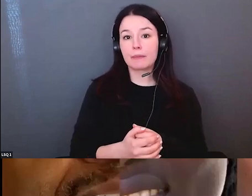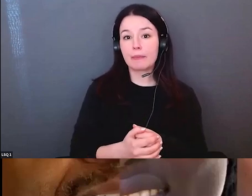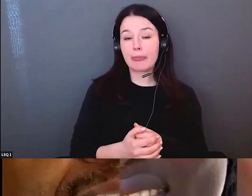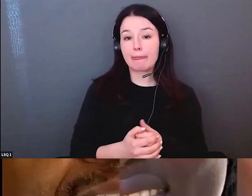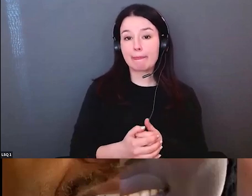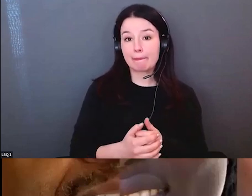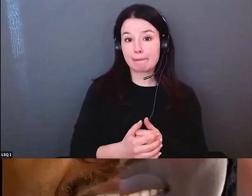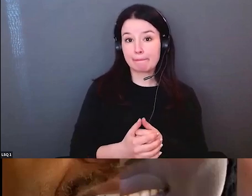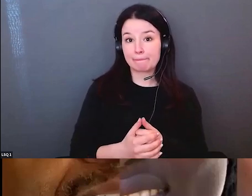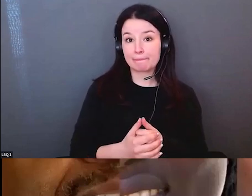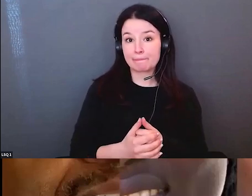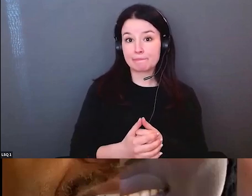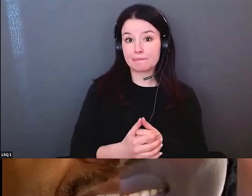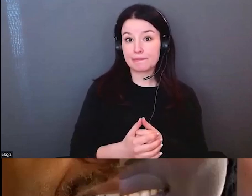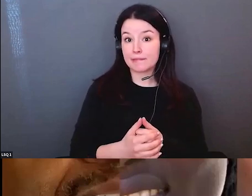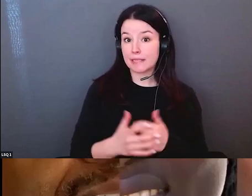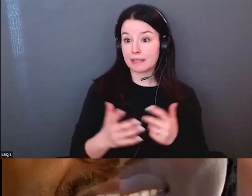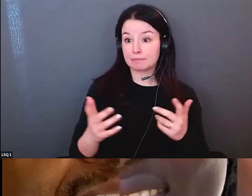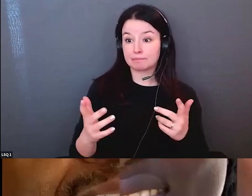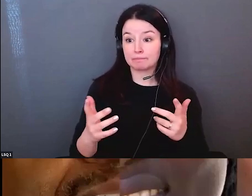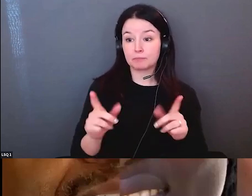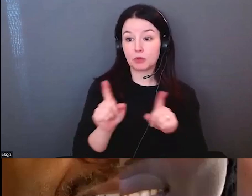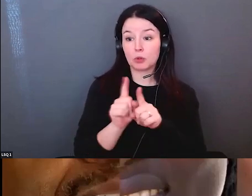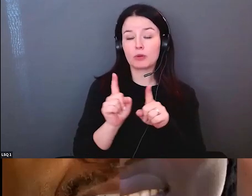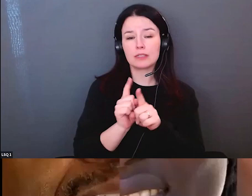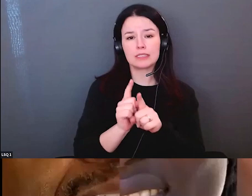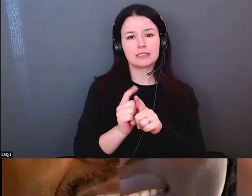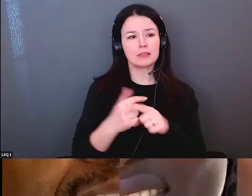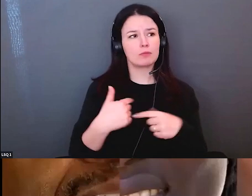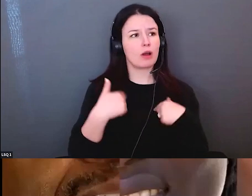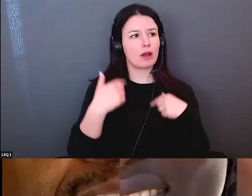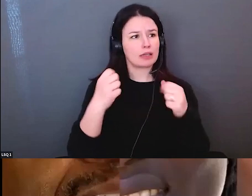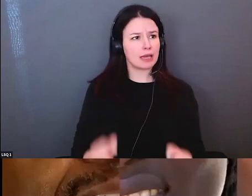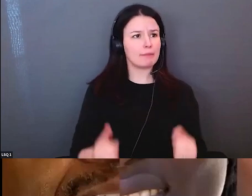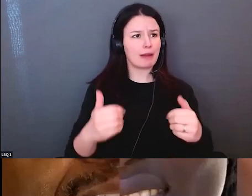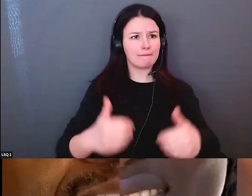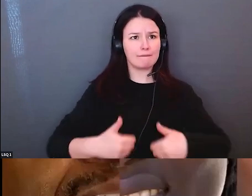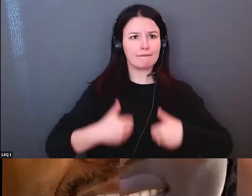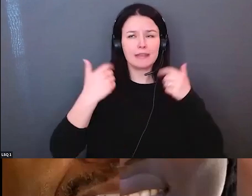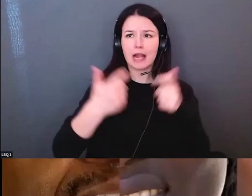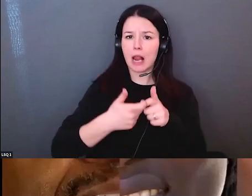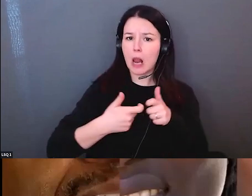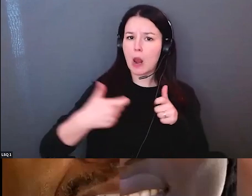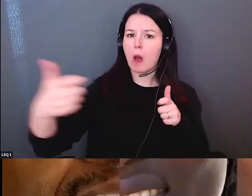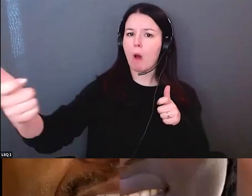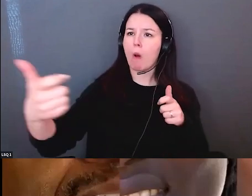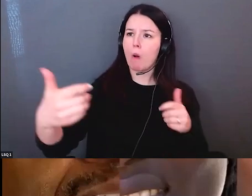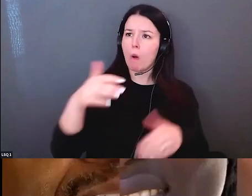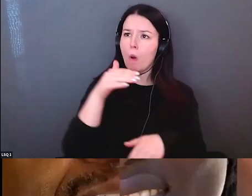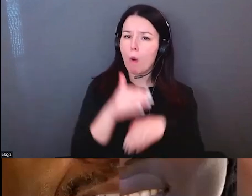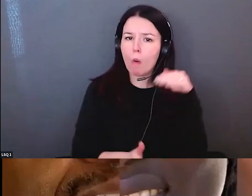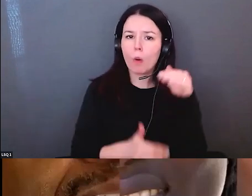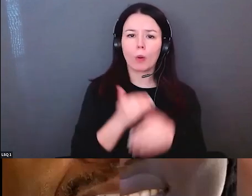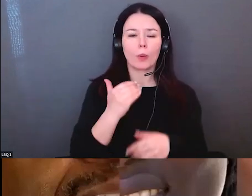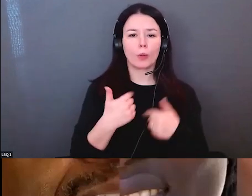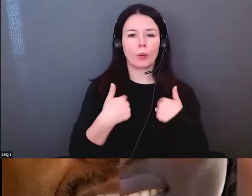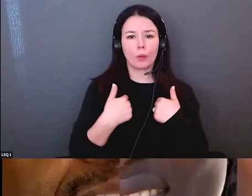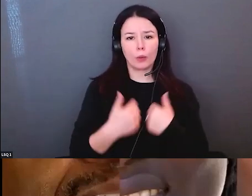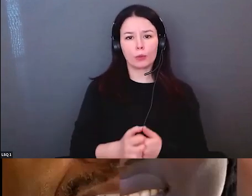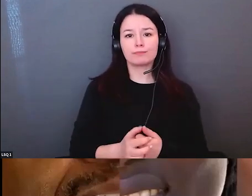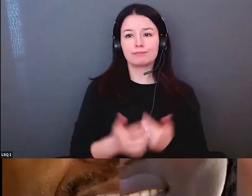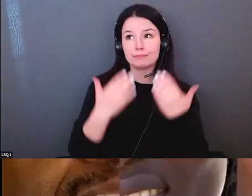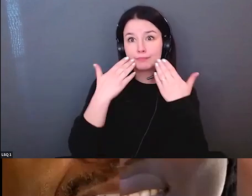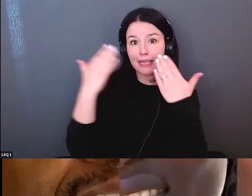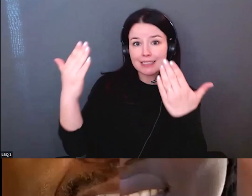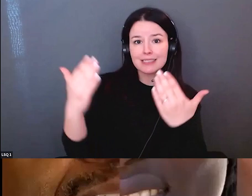de vous souhaiter la bienvenue à cette expérience d'apprentissage que nous nous apprêtons à entamer.